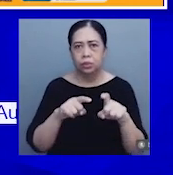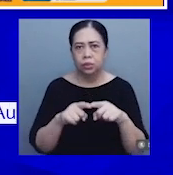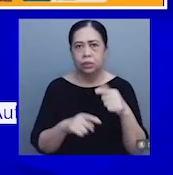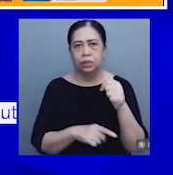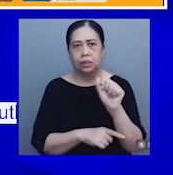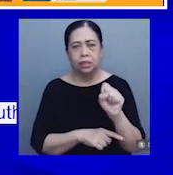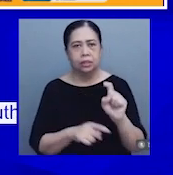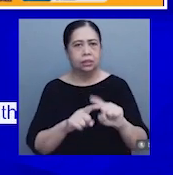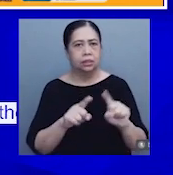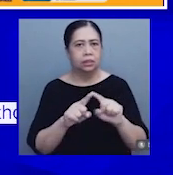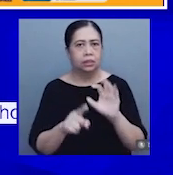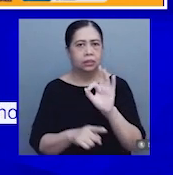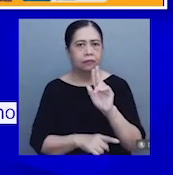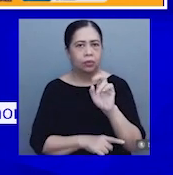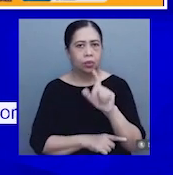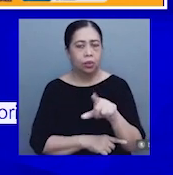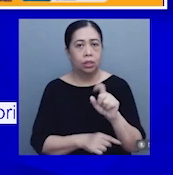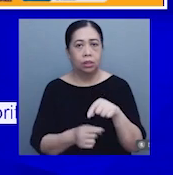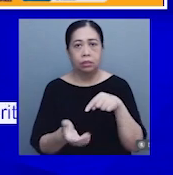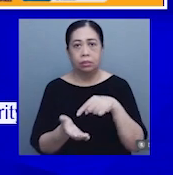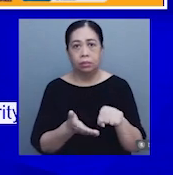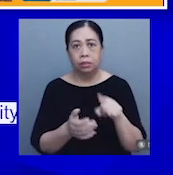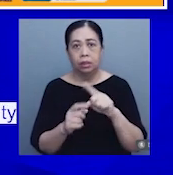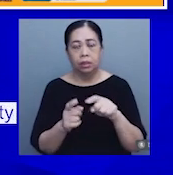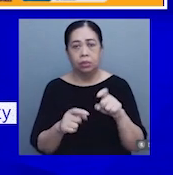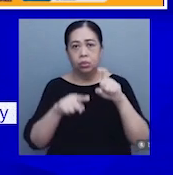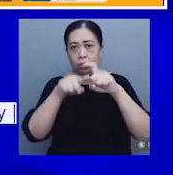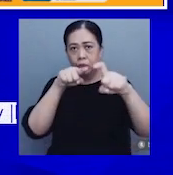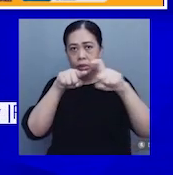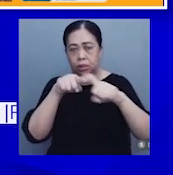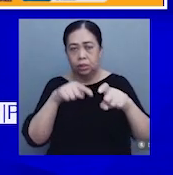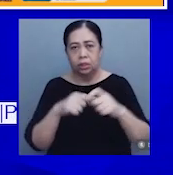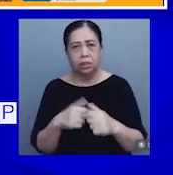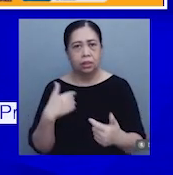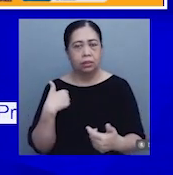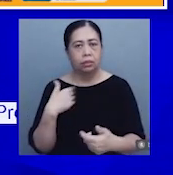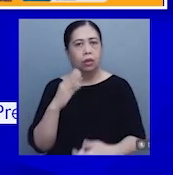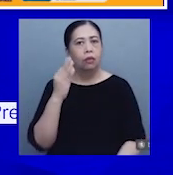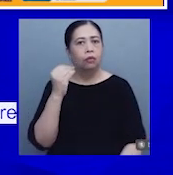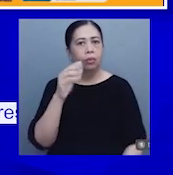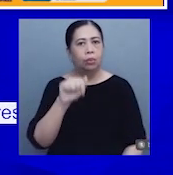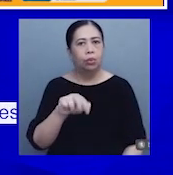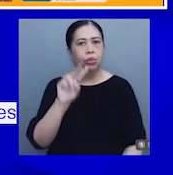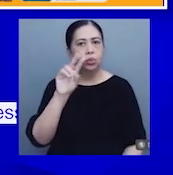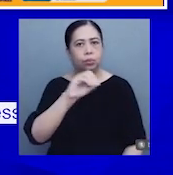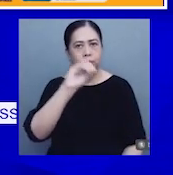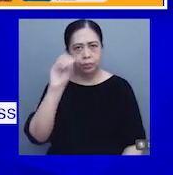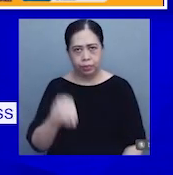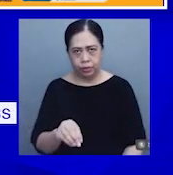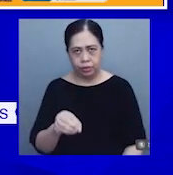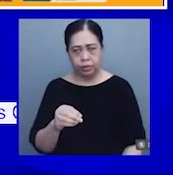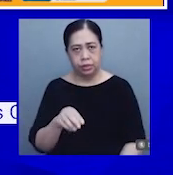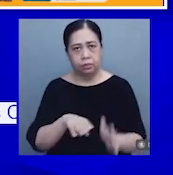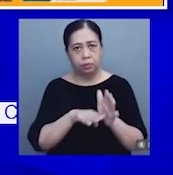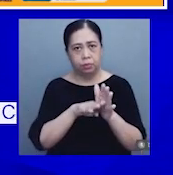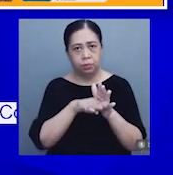other fuels ang bayad sa supply ng kuryente na may 14.2% inflation.